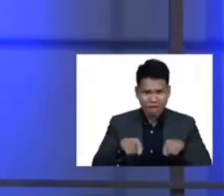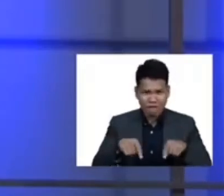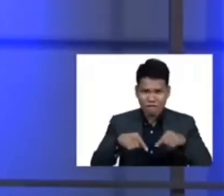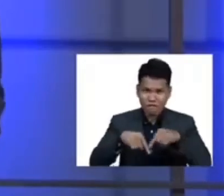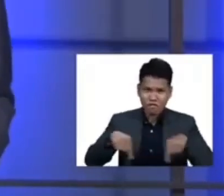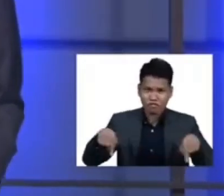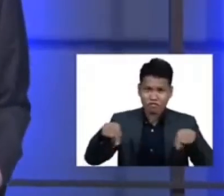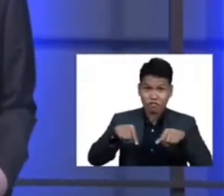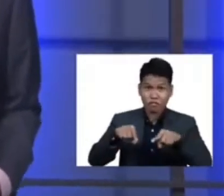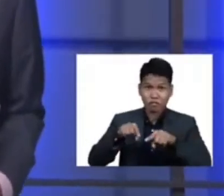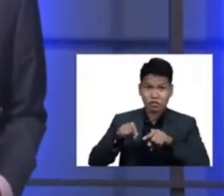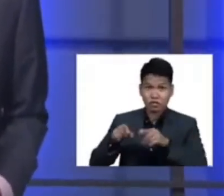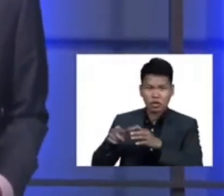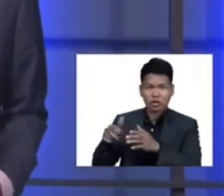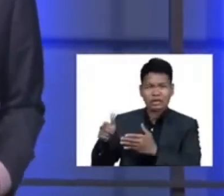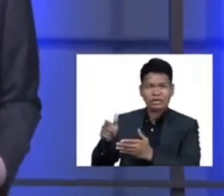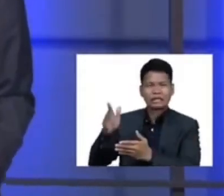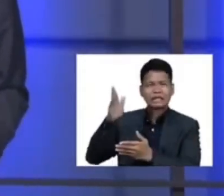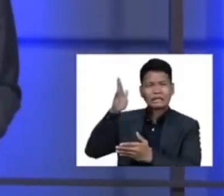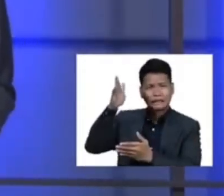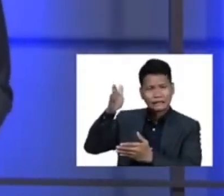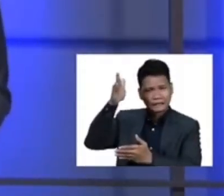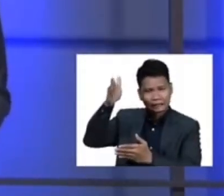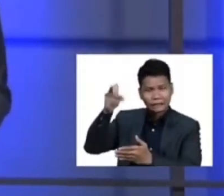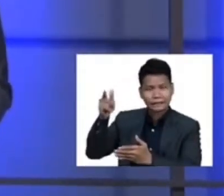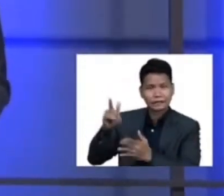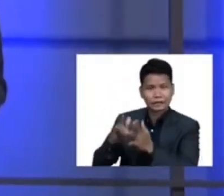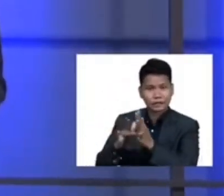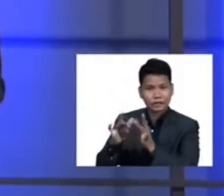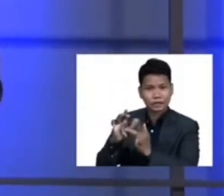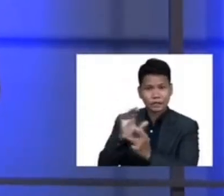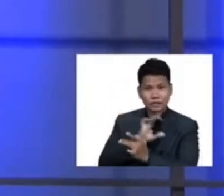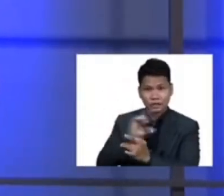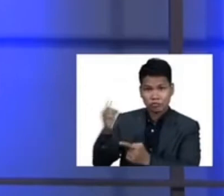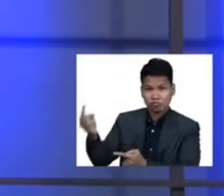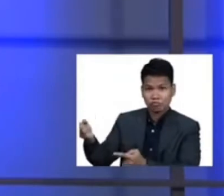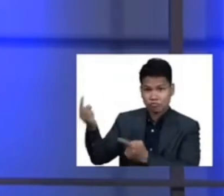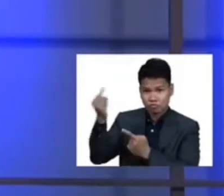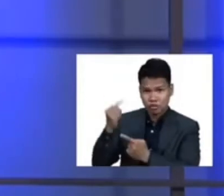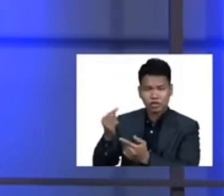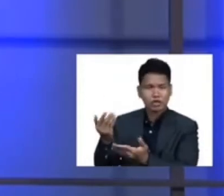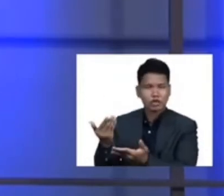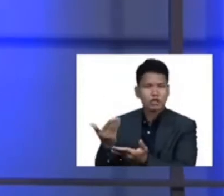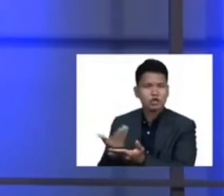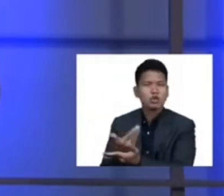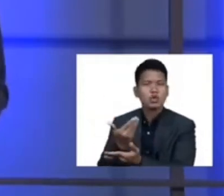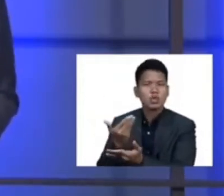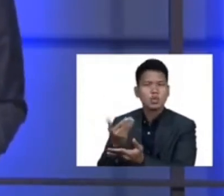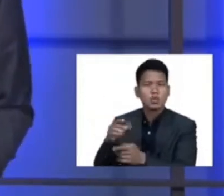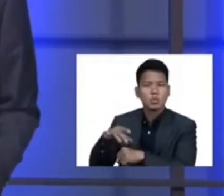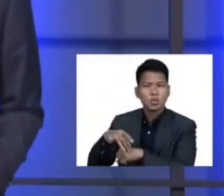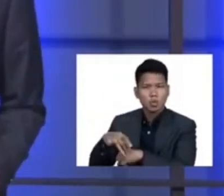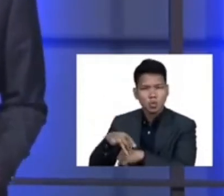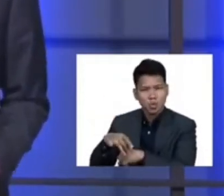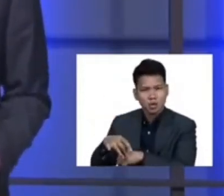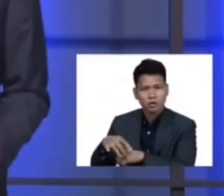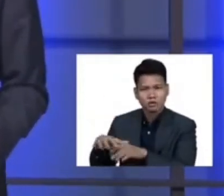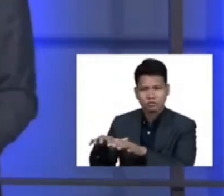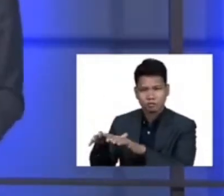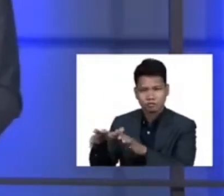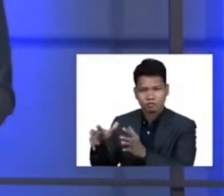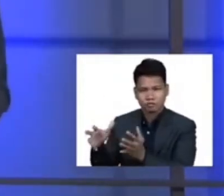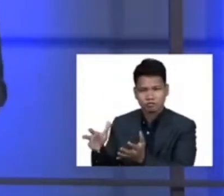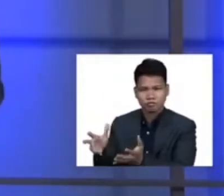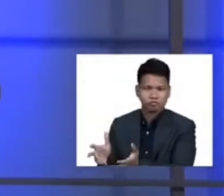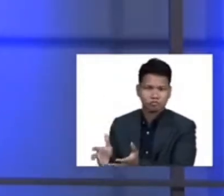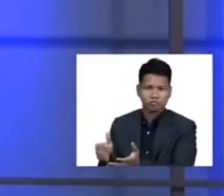pagdating ng kanyang pagbalik. Bagong mundo, a recreation of the new